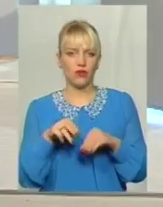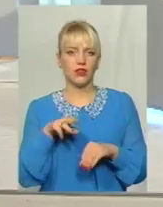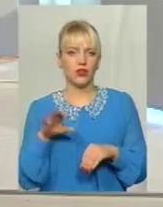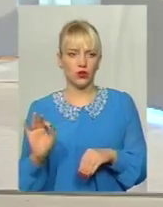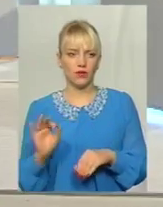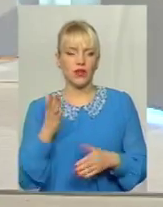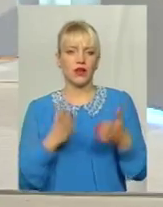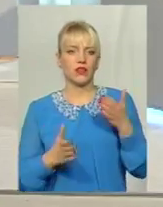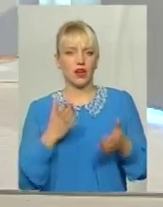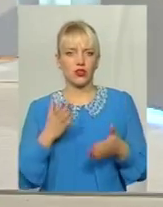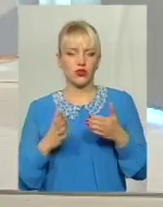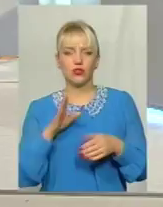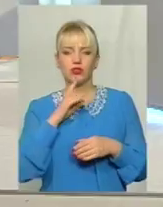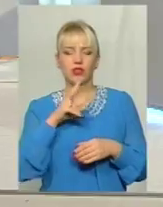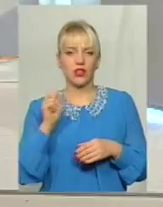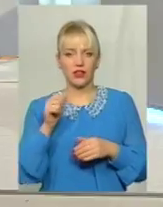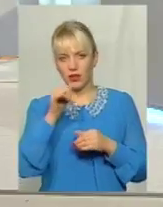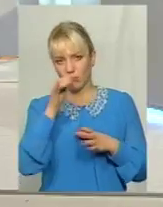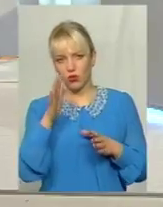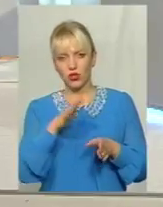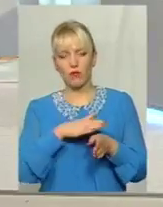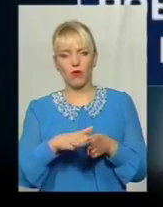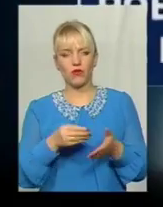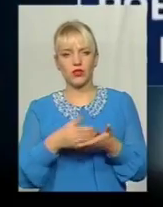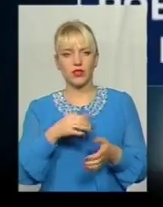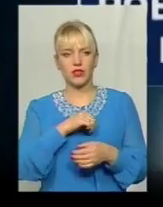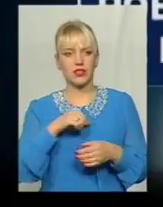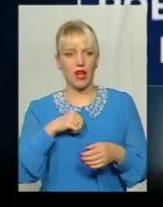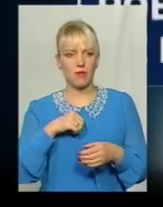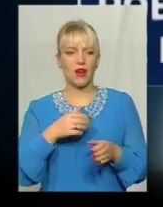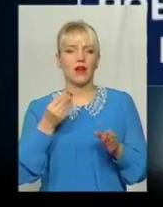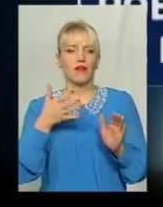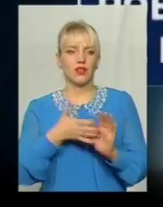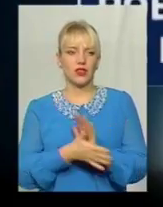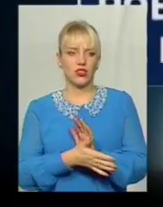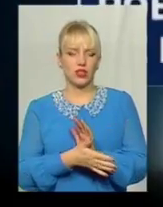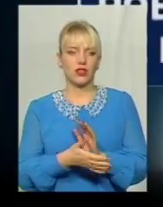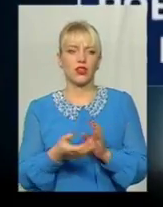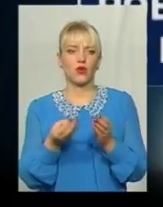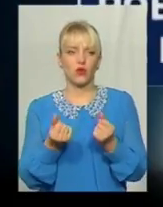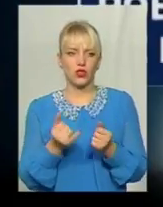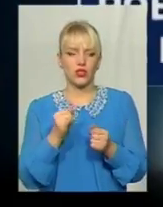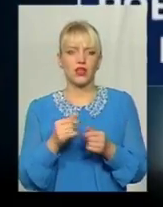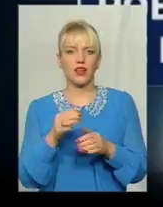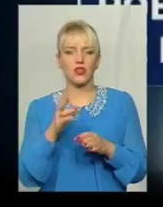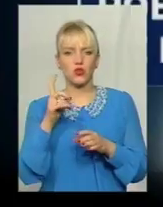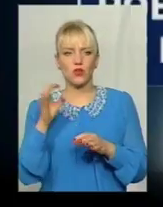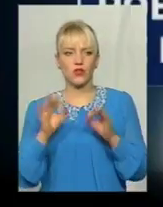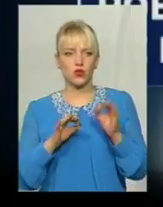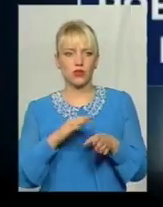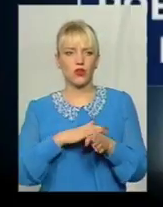якщо жінка не може повноцінно сама розпоряджатися коштами, так? І виконує 100%